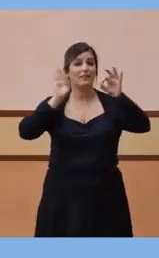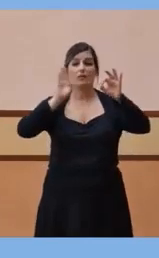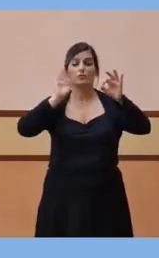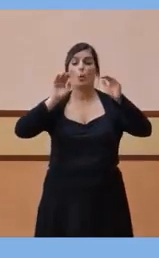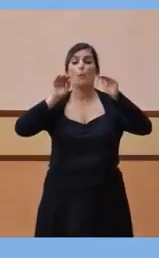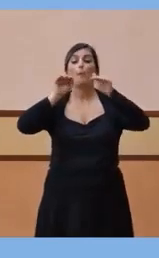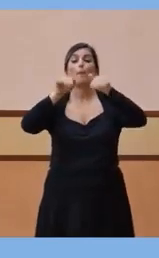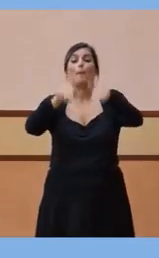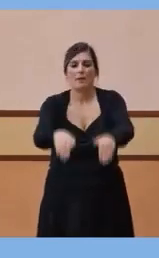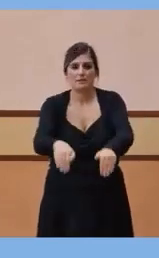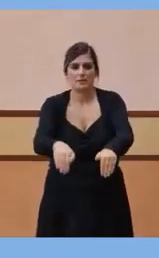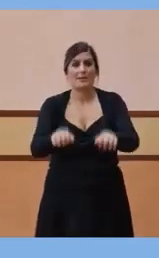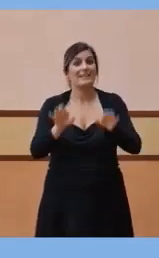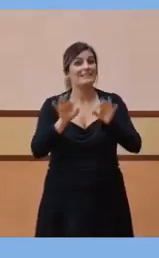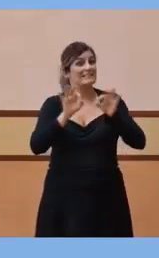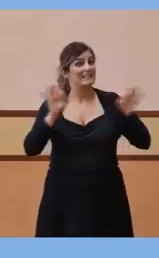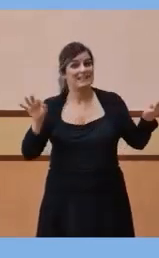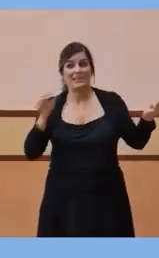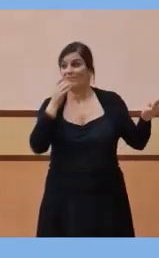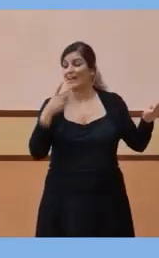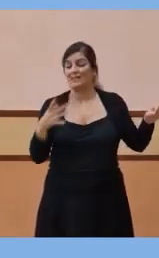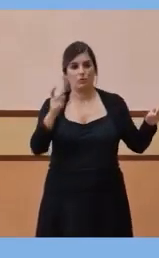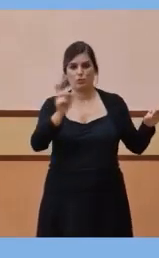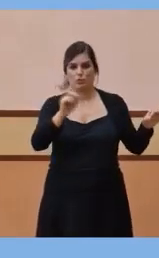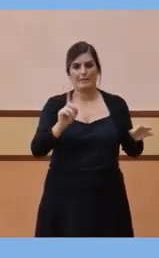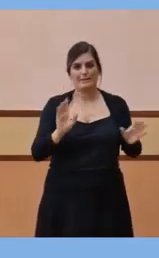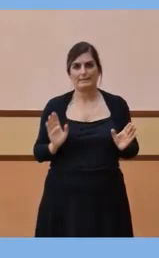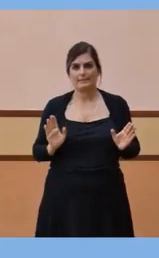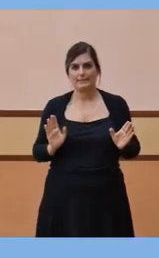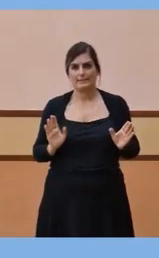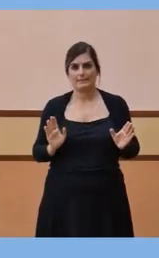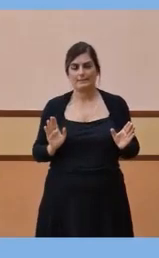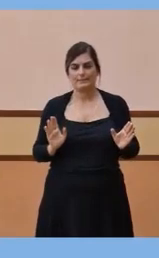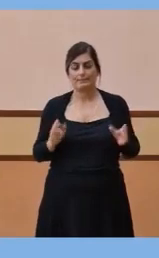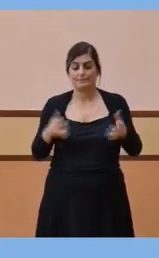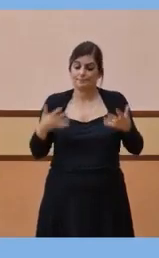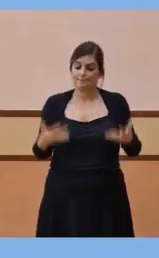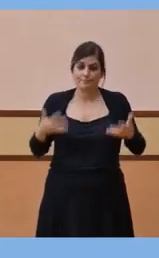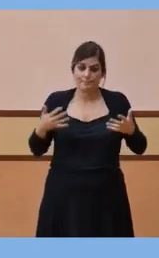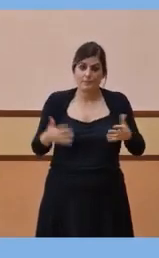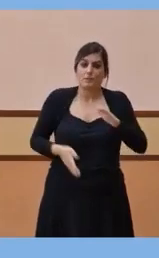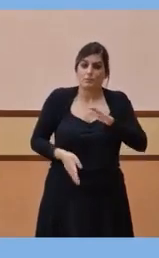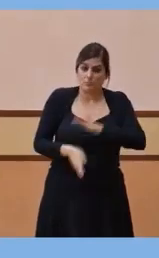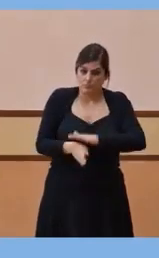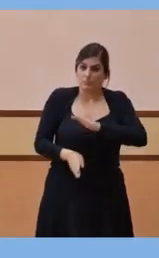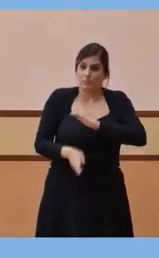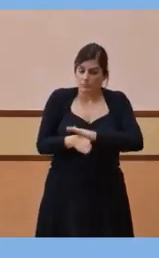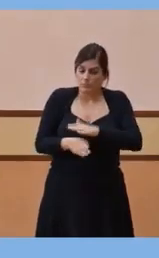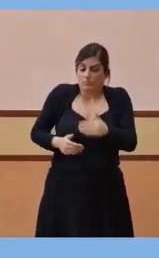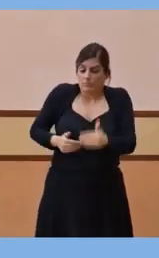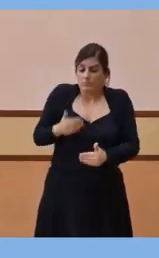senzill. No és senzill. I aquest serà un recorregut llarg,